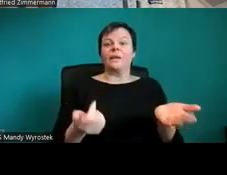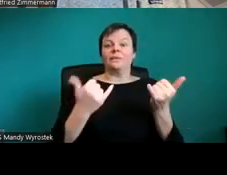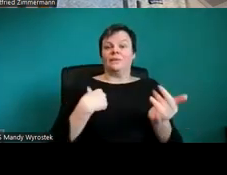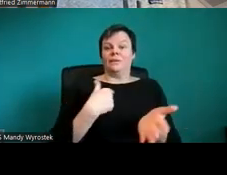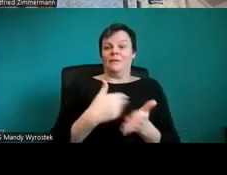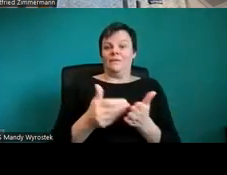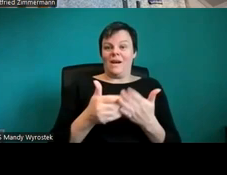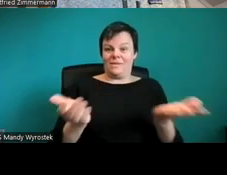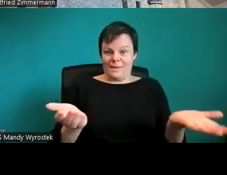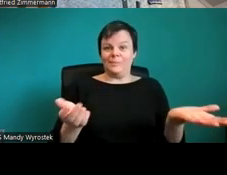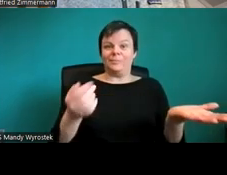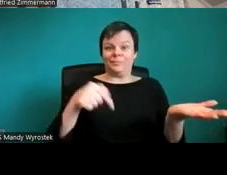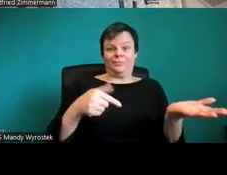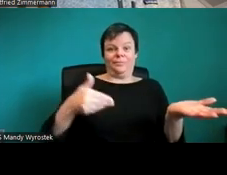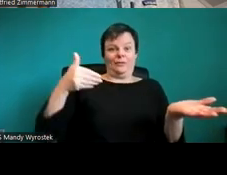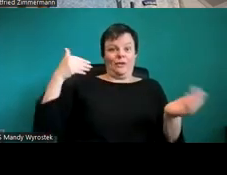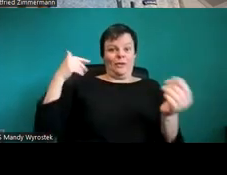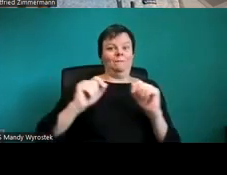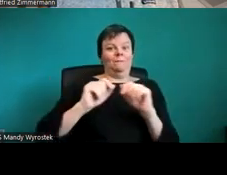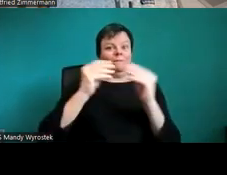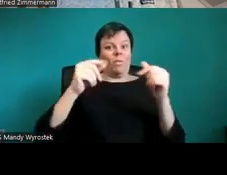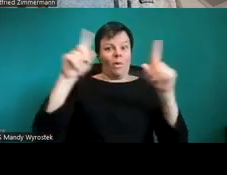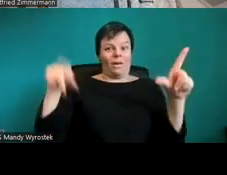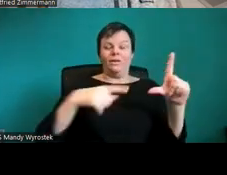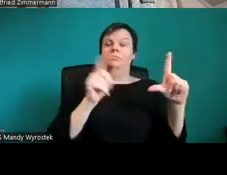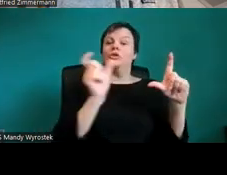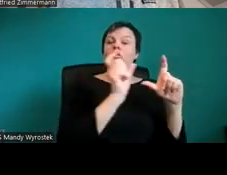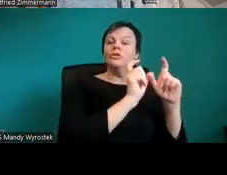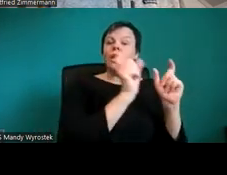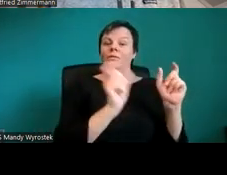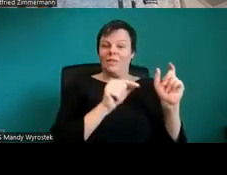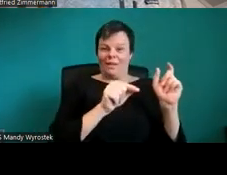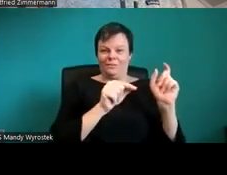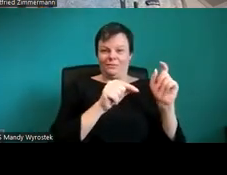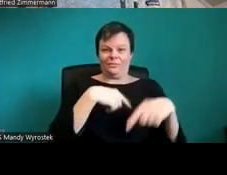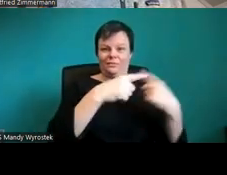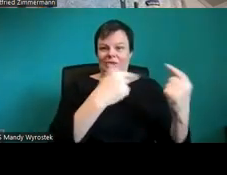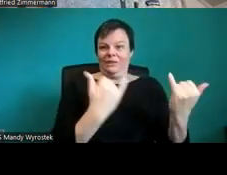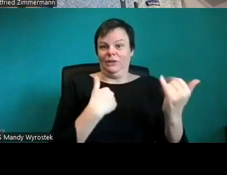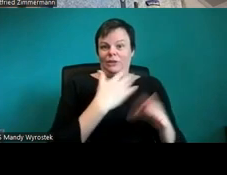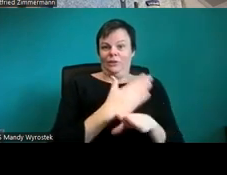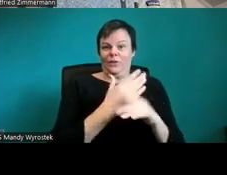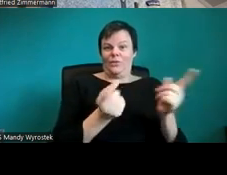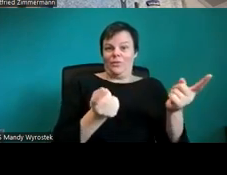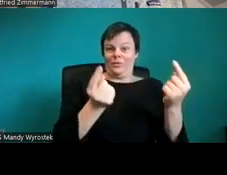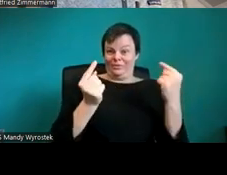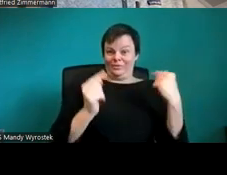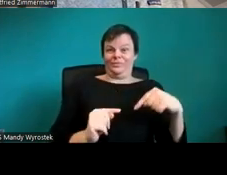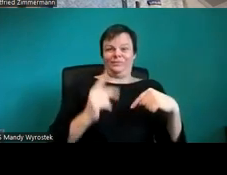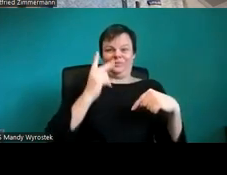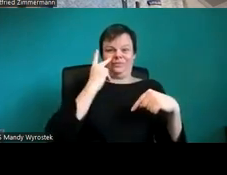Fußzähle. Jetzt komme ich zu diesen Schaltflächen, die zwar nicht sichtbar sind, die sichtbar werden, wenn ich mit der Maus mich bewege.